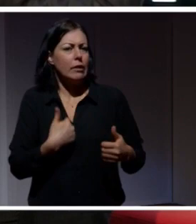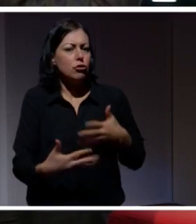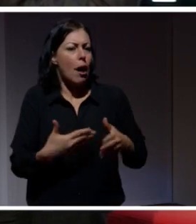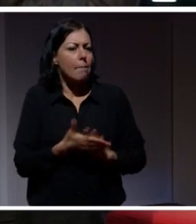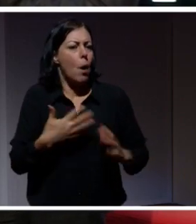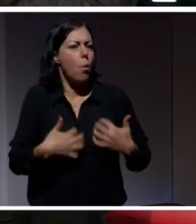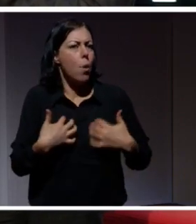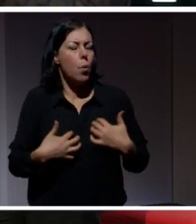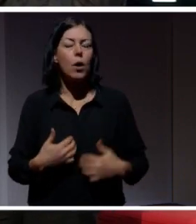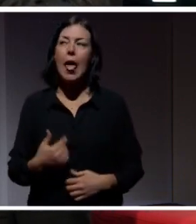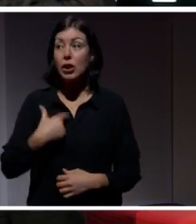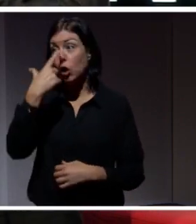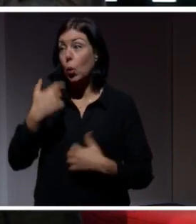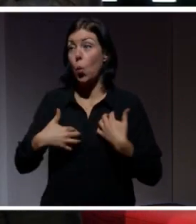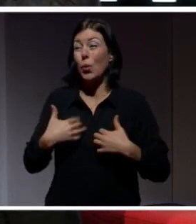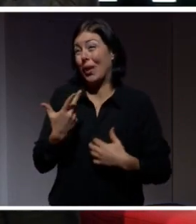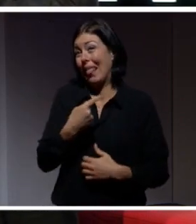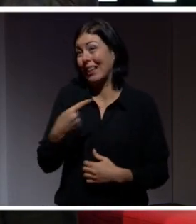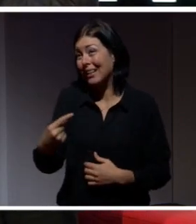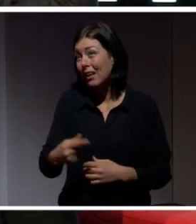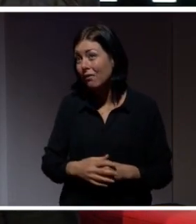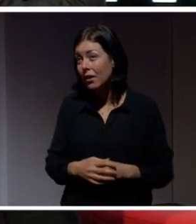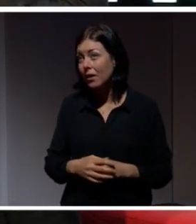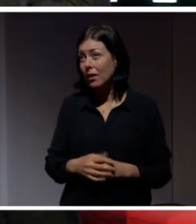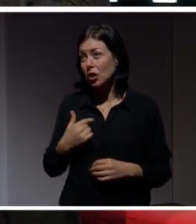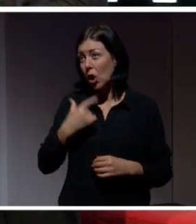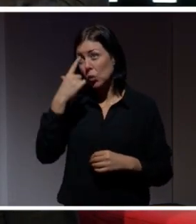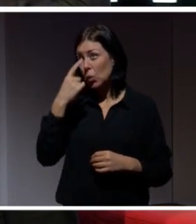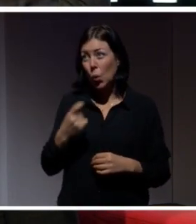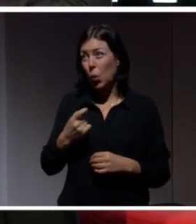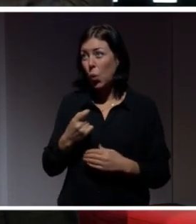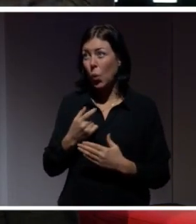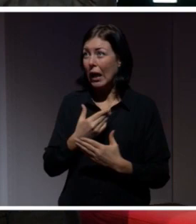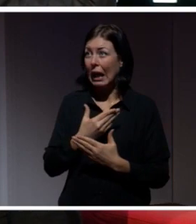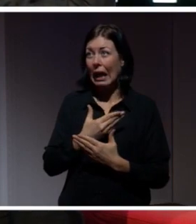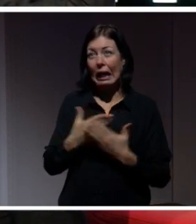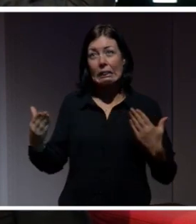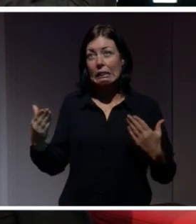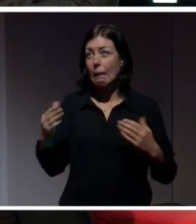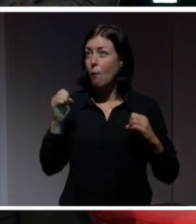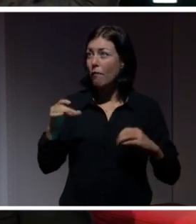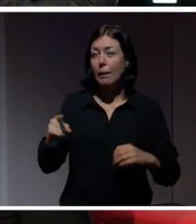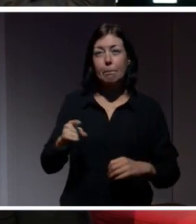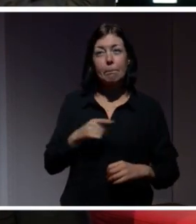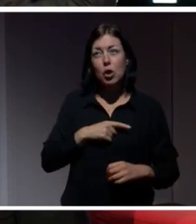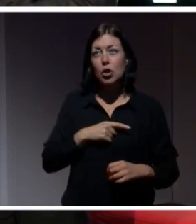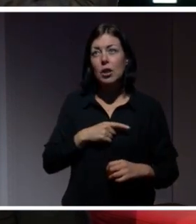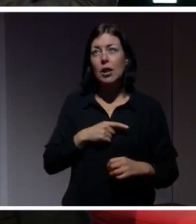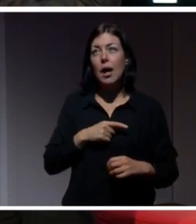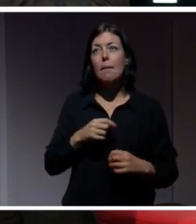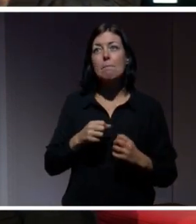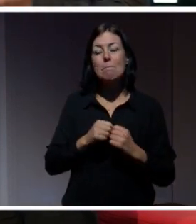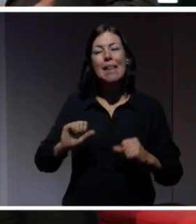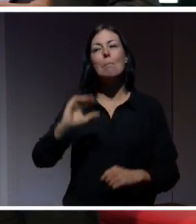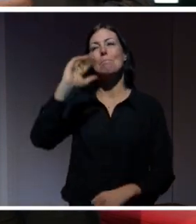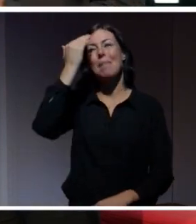Jag tror att oron är negativ. Jag tror inte att den tillför särskilt mycket. Däremot medvetenhet är någonting som jag